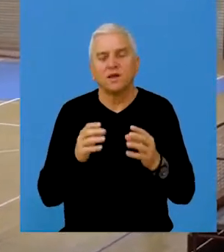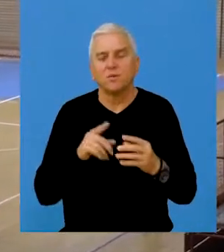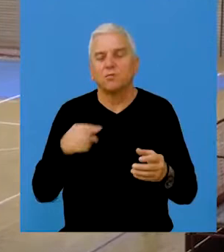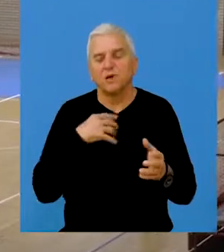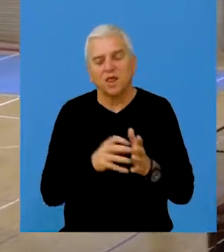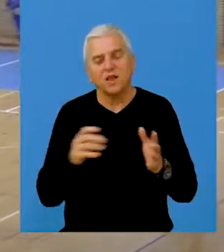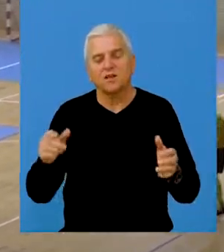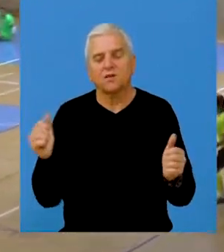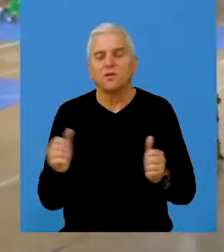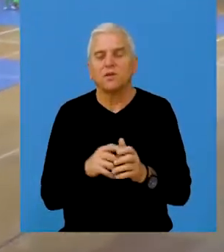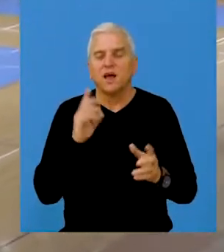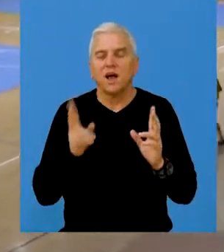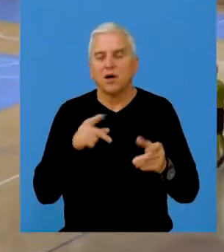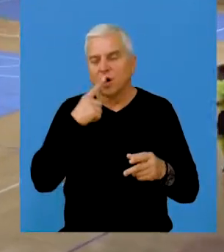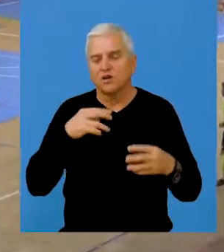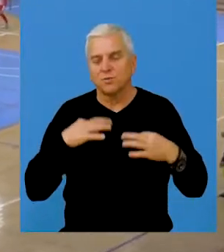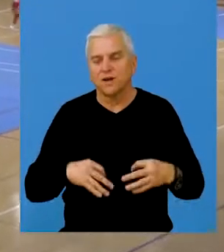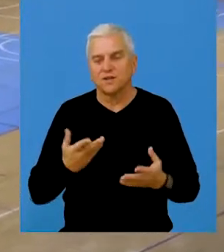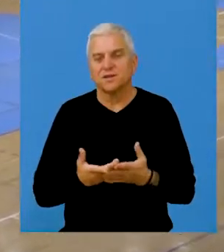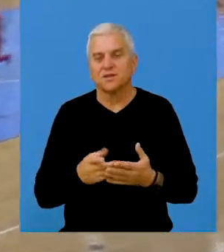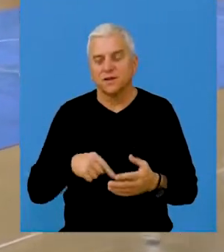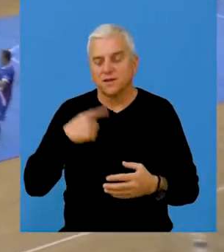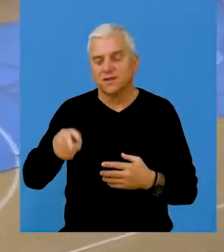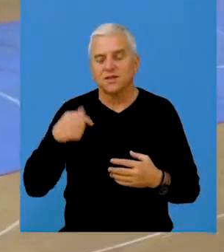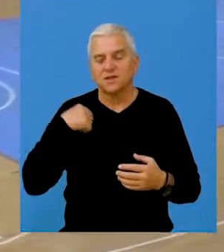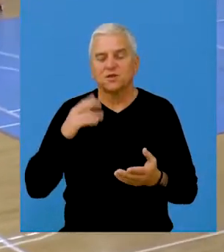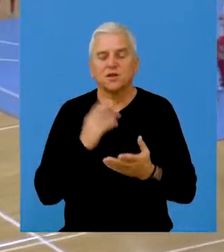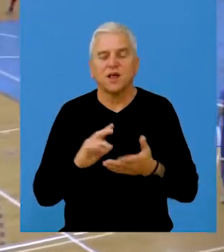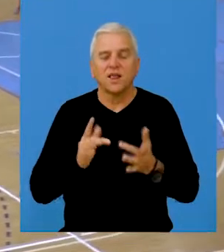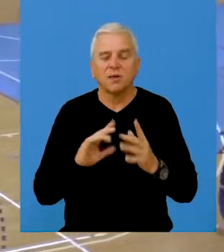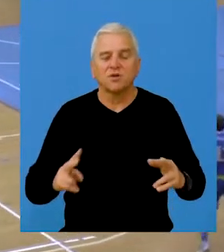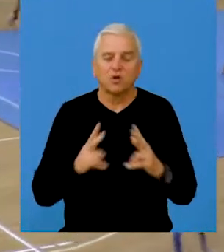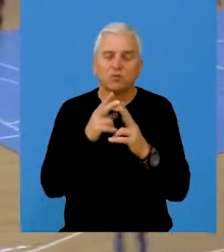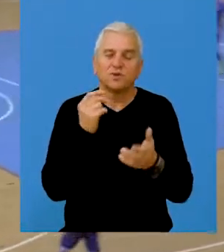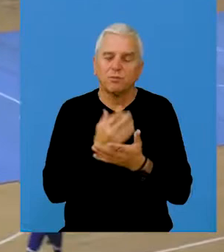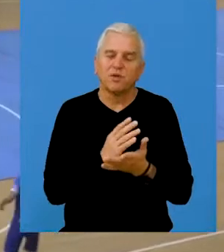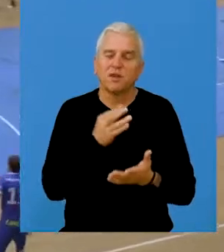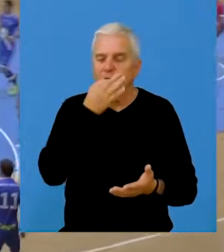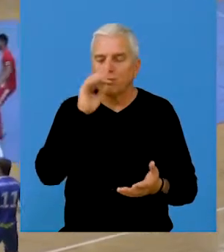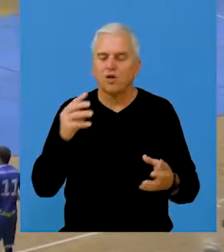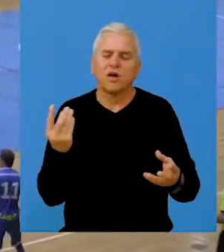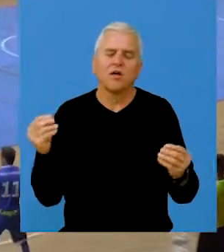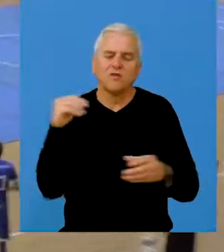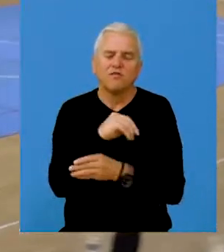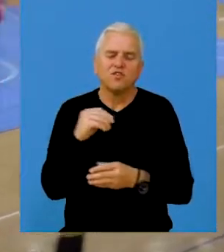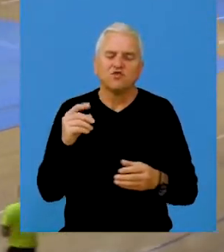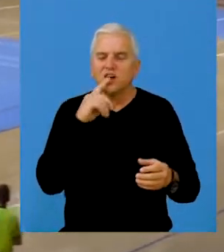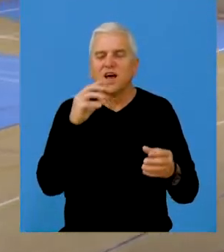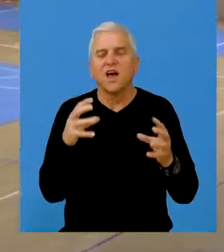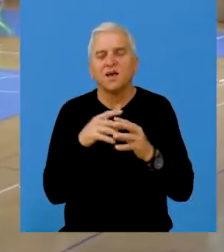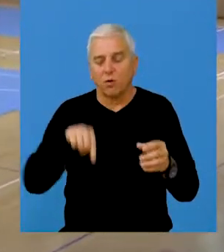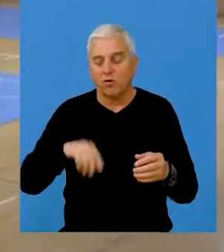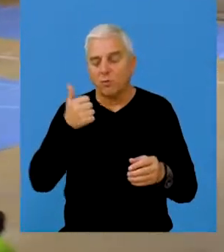tako da mi nastavljamo dalje, kao što rekao i predsednik, sljedeće godine će turnir biti još bolji, sadržajniji,